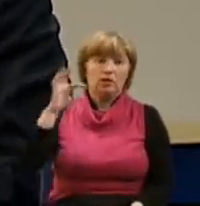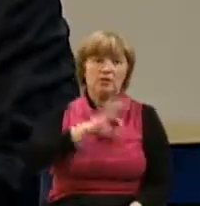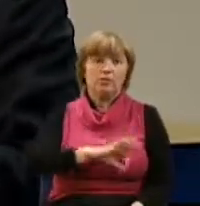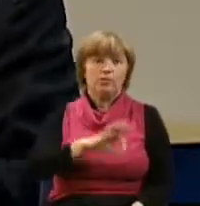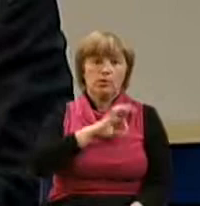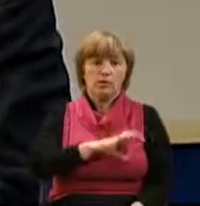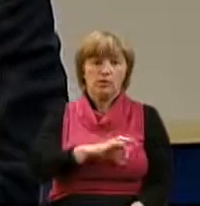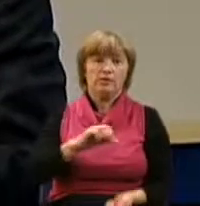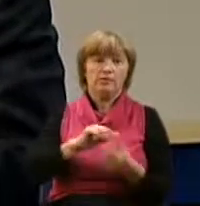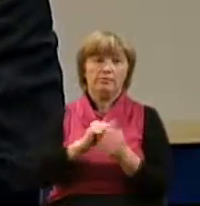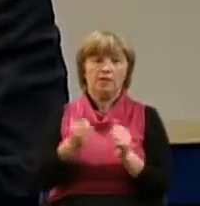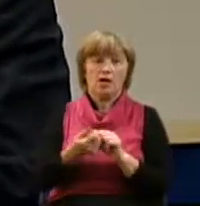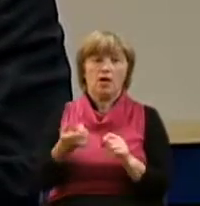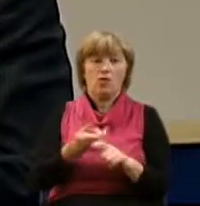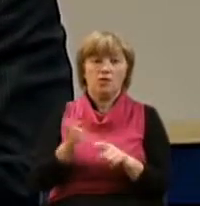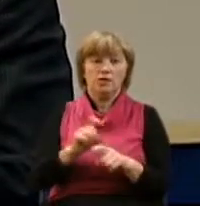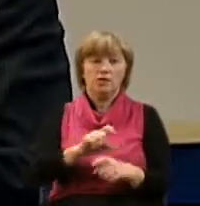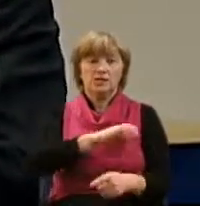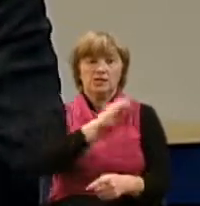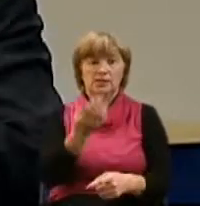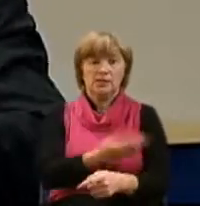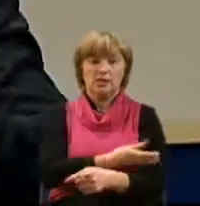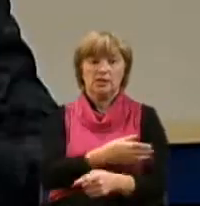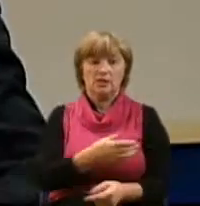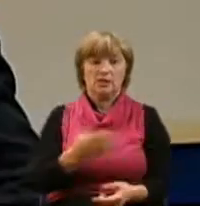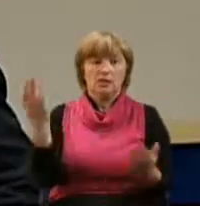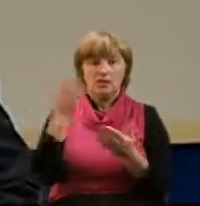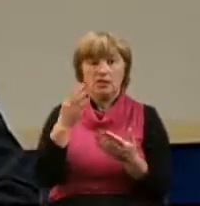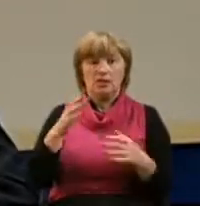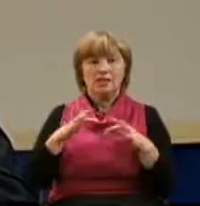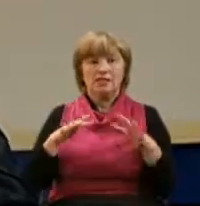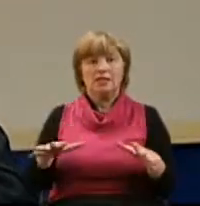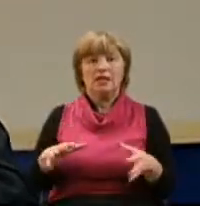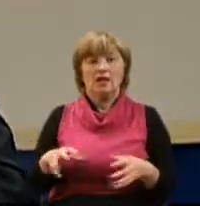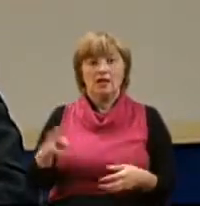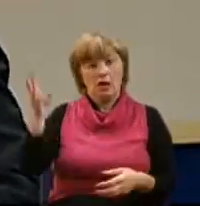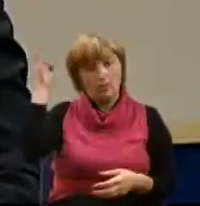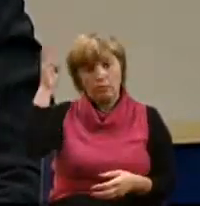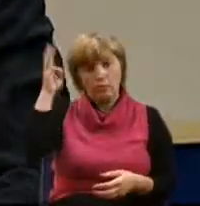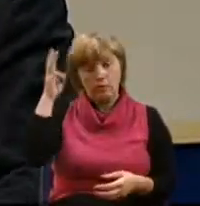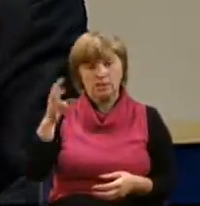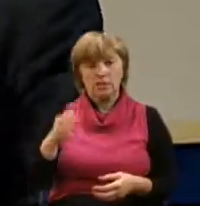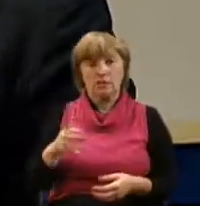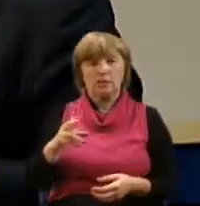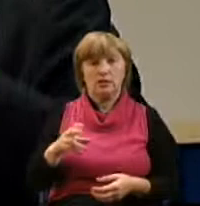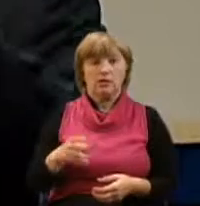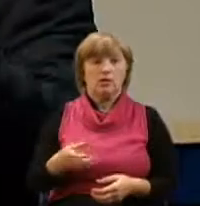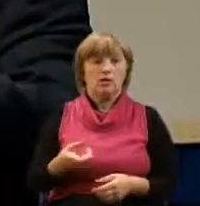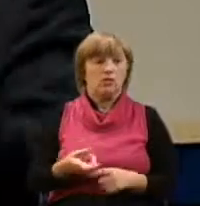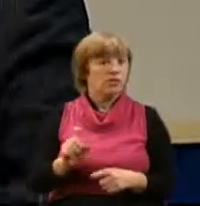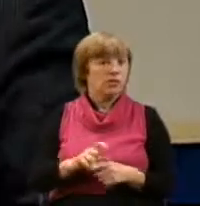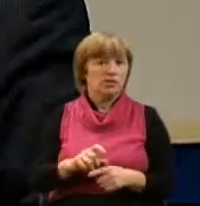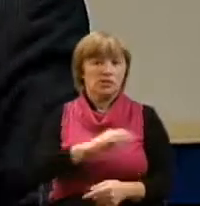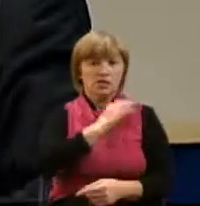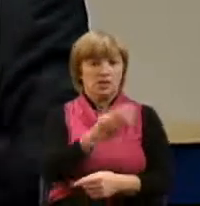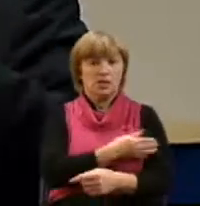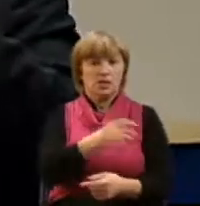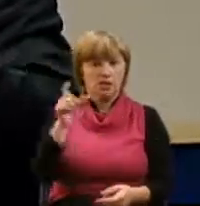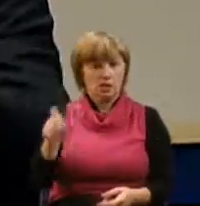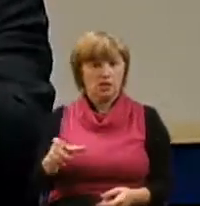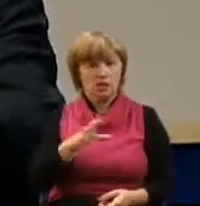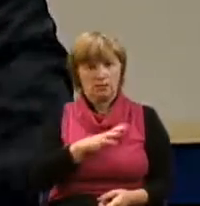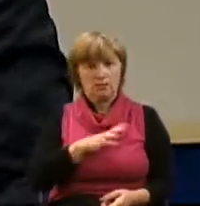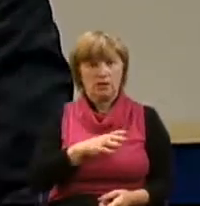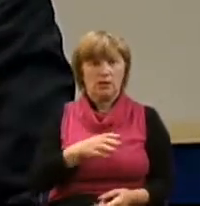Петра очень сильно, могущественно. Мы читаем уже в деяниях апостолов Петра, как очень сильного человека, очень